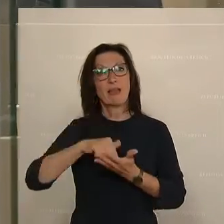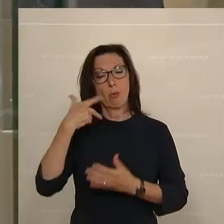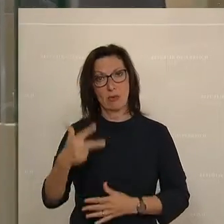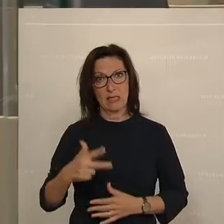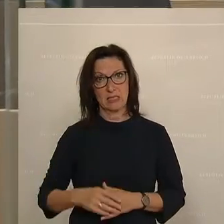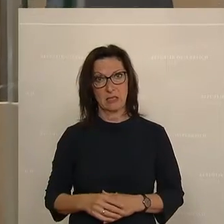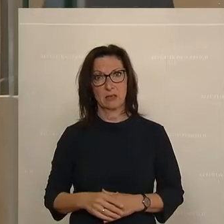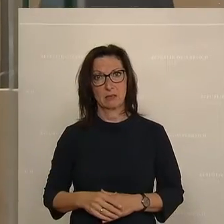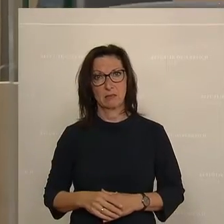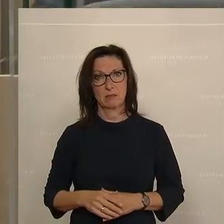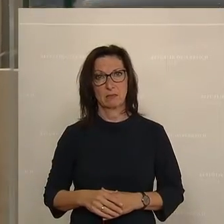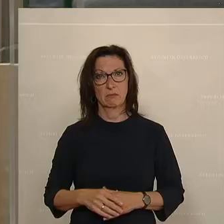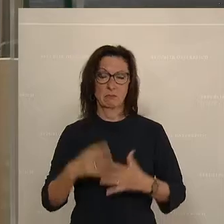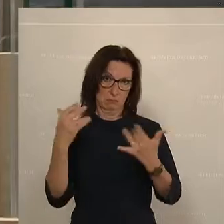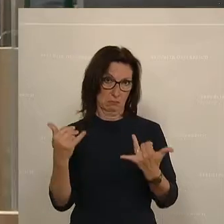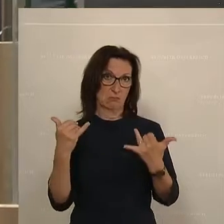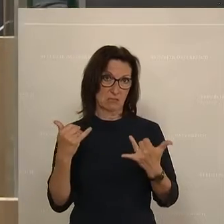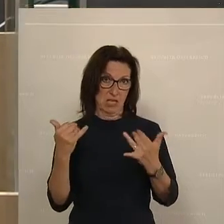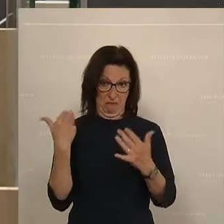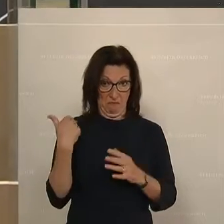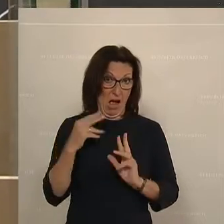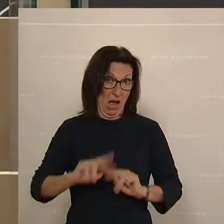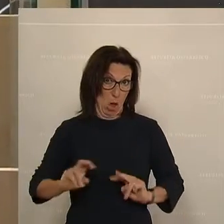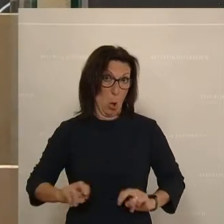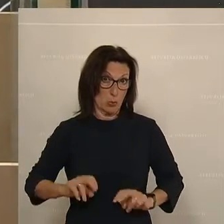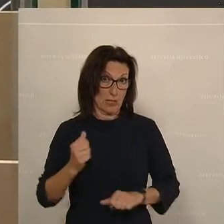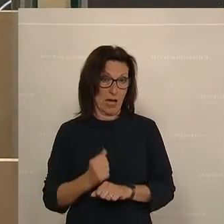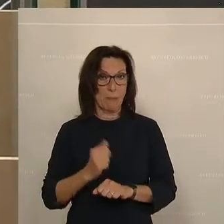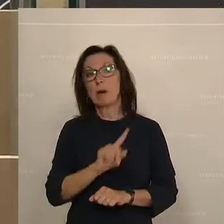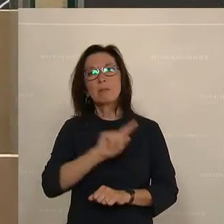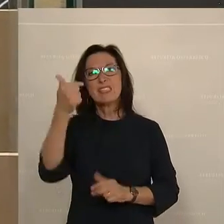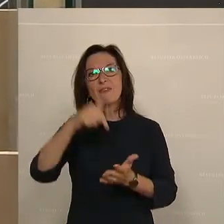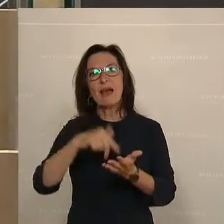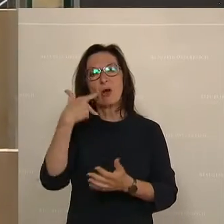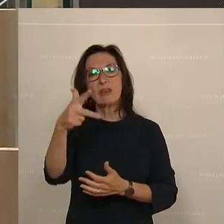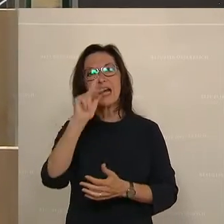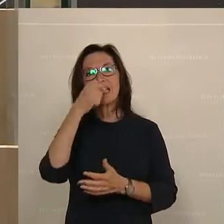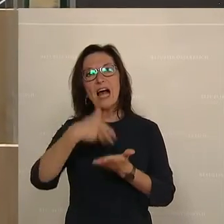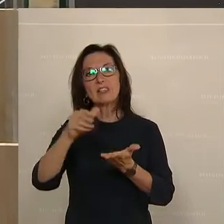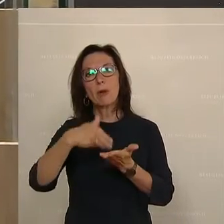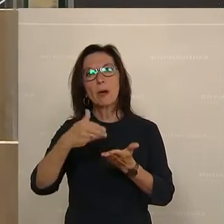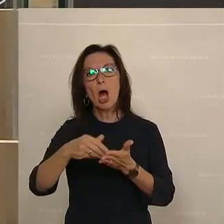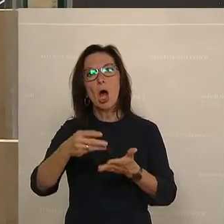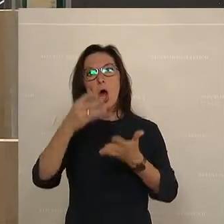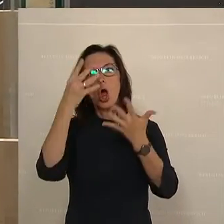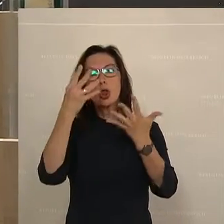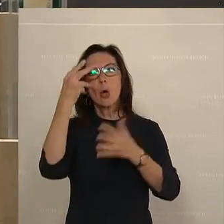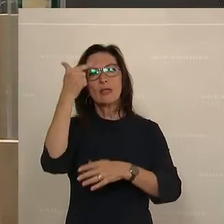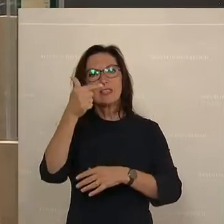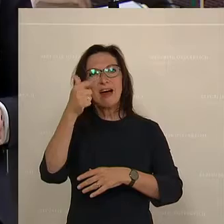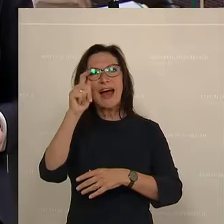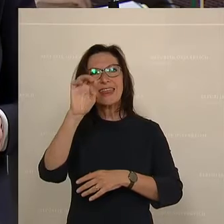das zeigt uns diese Analyse, heißt das, den Gasverbrauch um 29 Terawattstunden zu reduzieren.